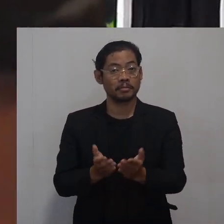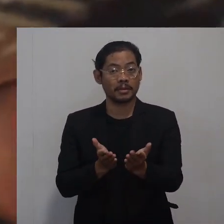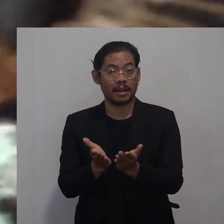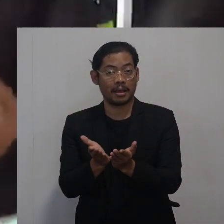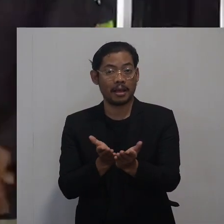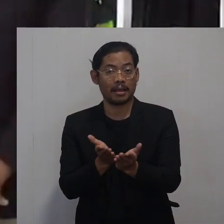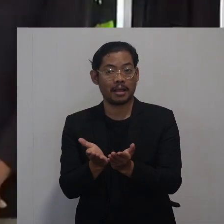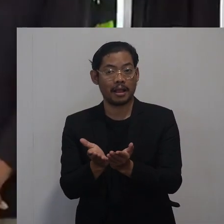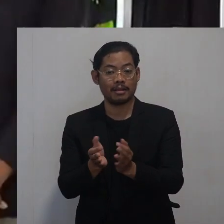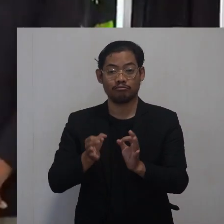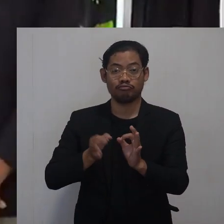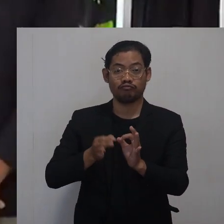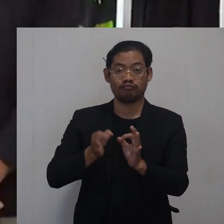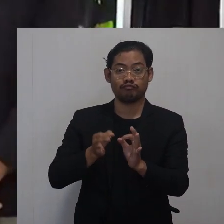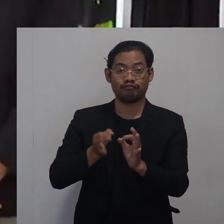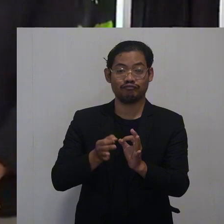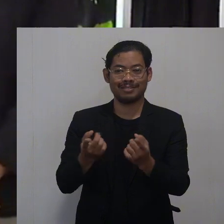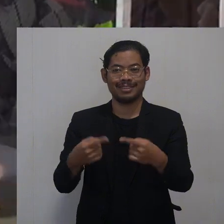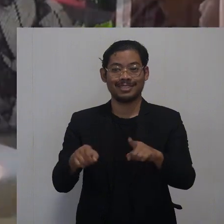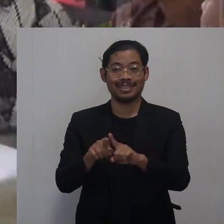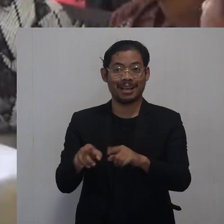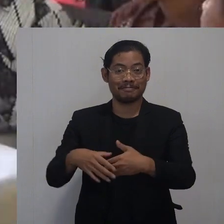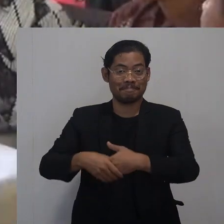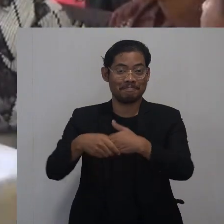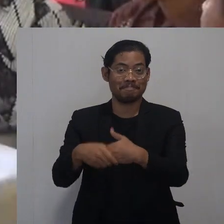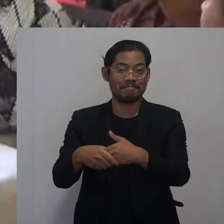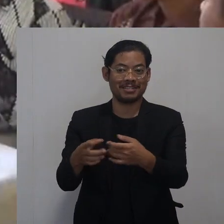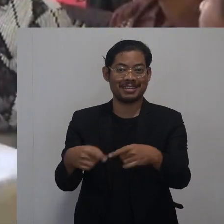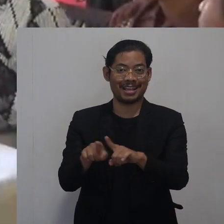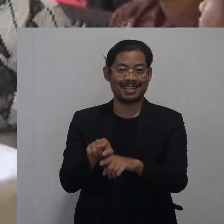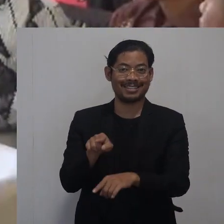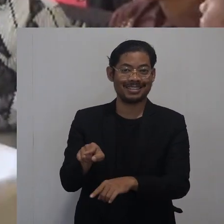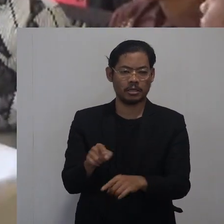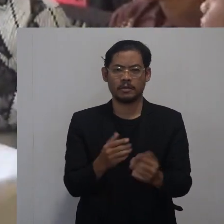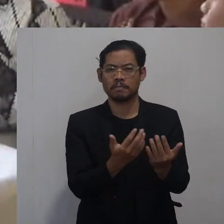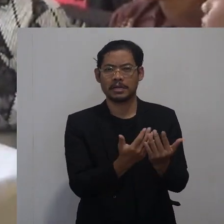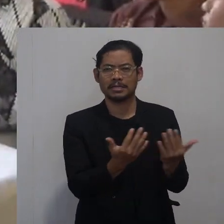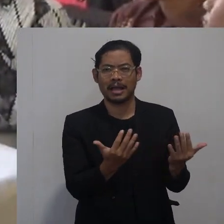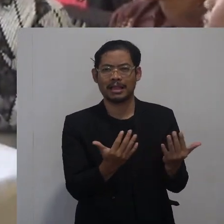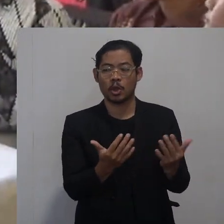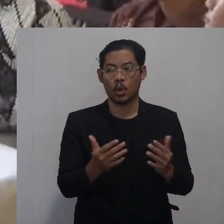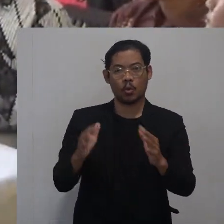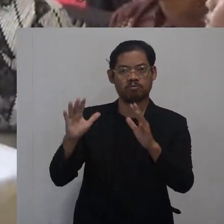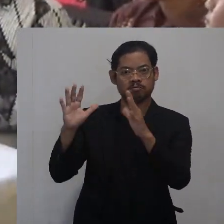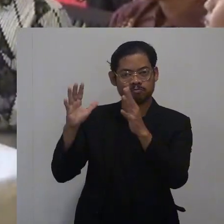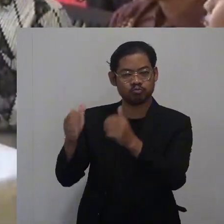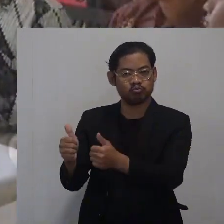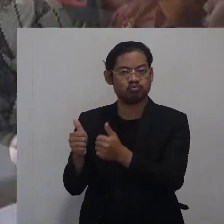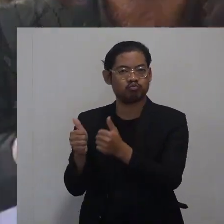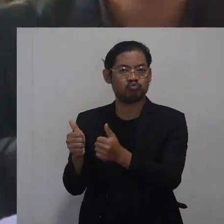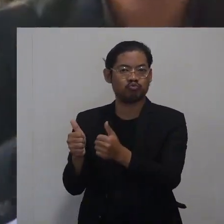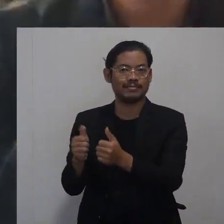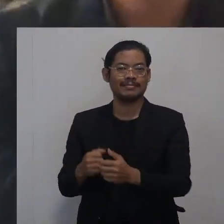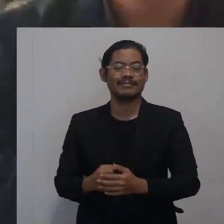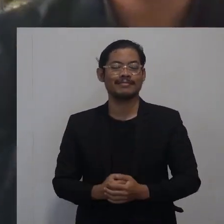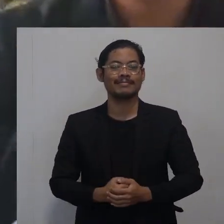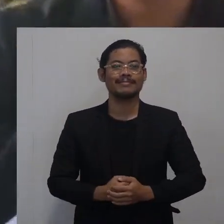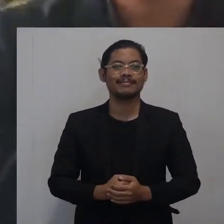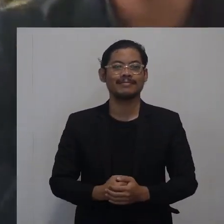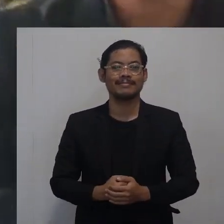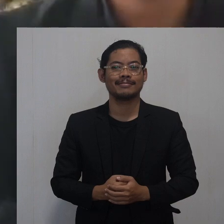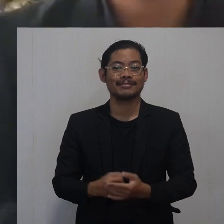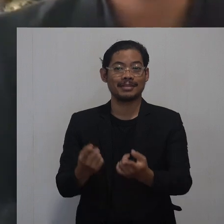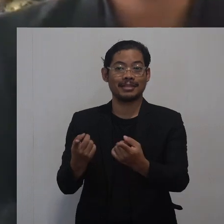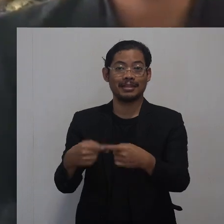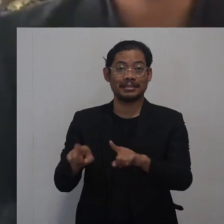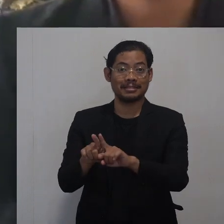Layanan penggunaan bahasa isyarat pada prosesi akad nikah ini mendapatkan apresiasi yang sangat baik dari masyarakat. Bukan hanya